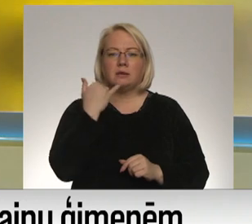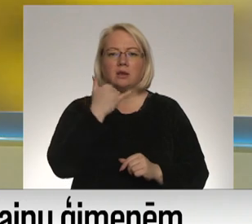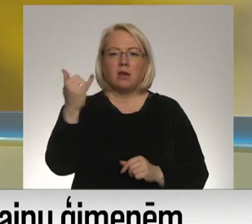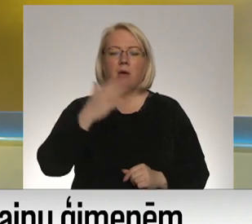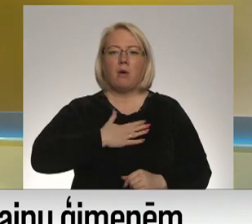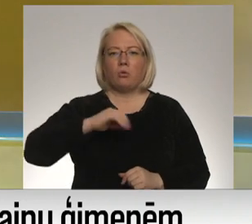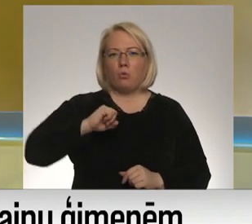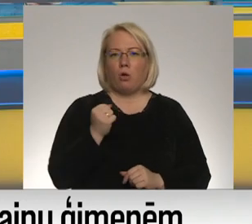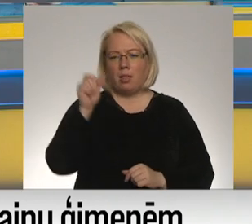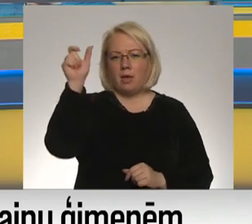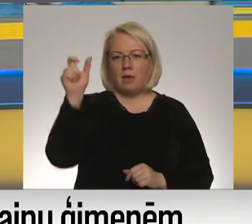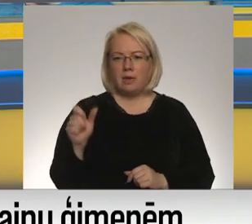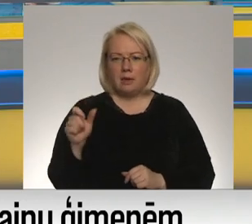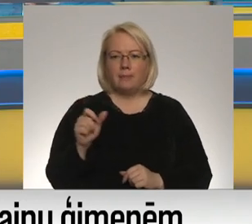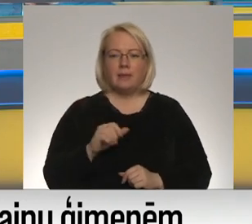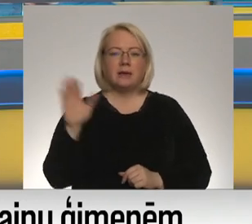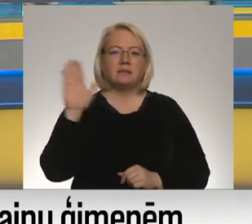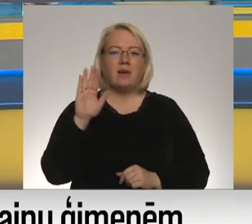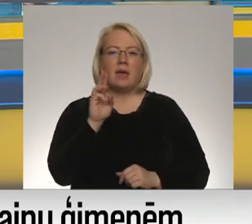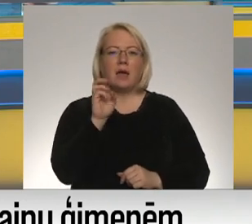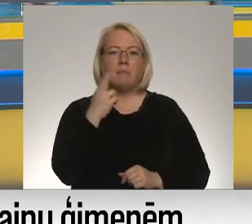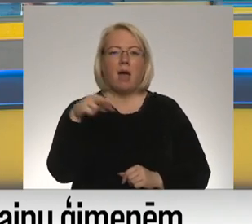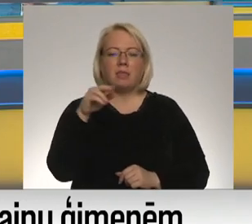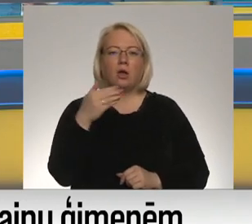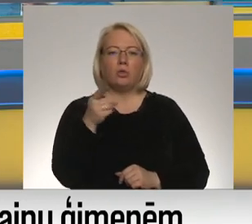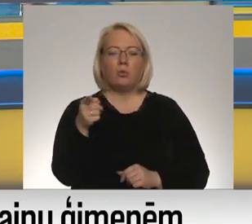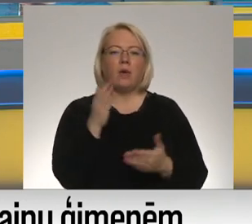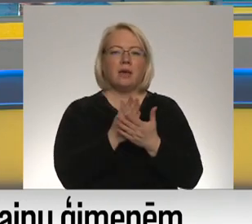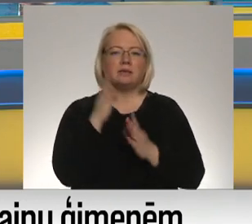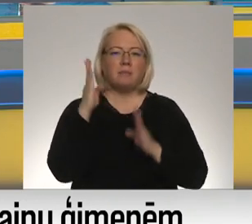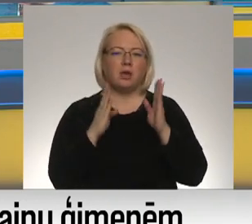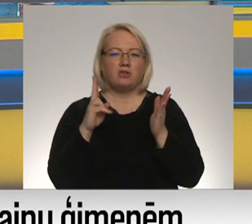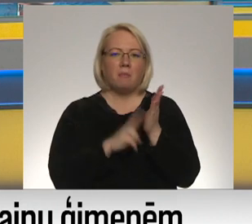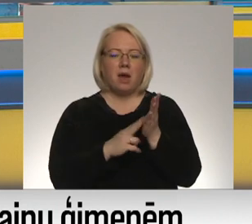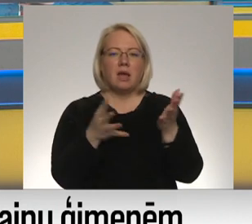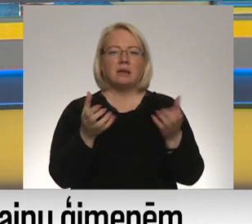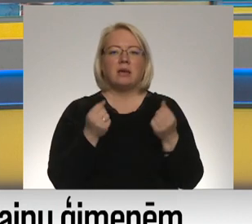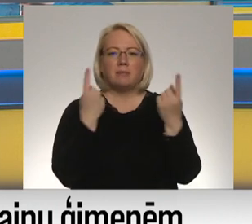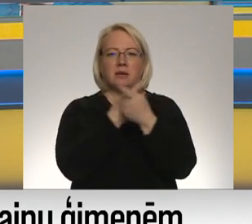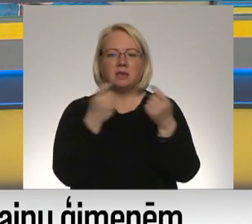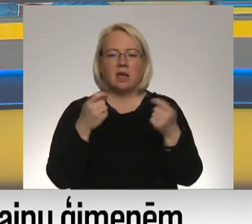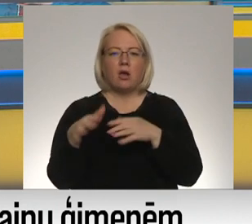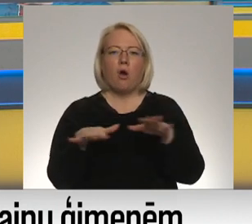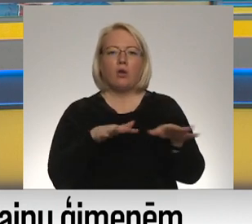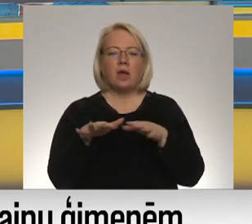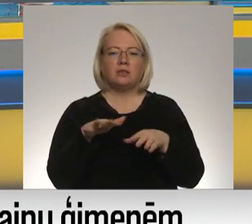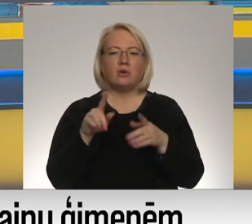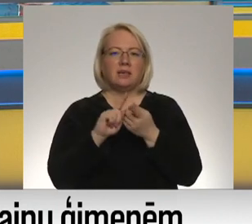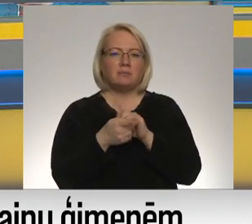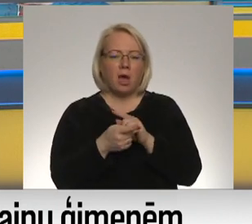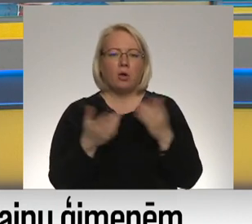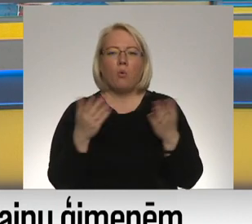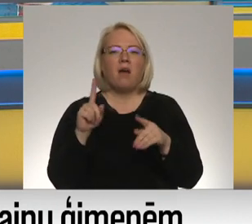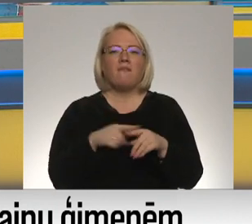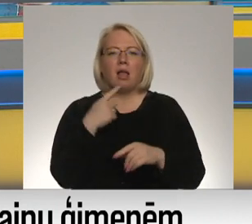kolēģi Madaru Līcīti. Sveika, Madara, tu atrodies šobrīd Mežaparkā, esam tātad saņēmuši šo ziņu par organizatoriskām izmaiņām. Ko tu